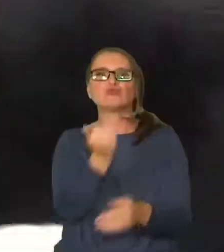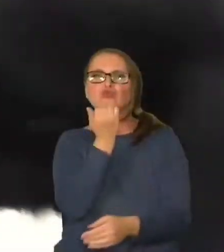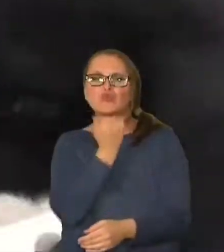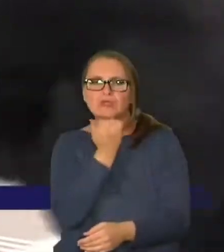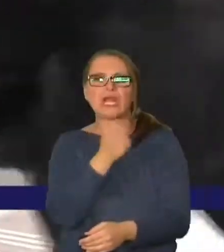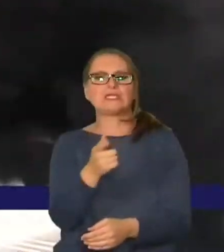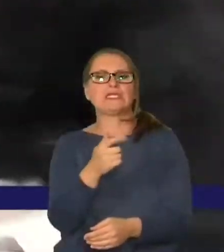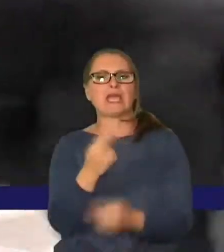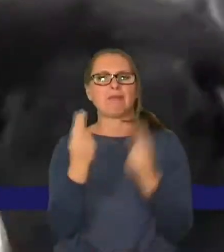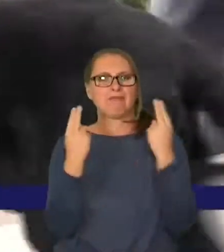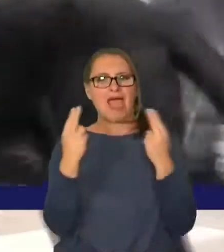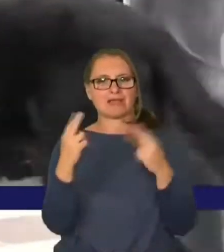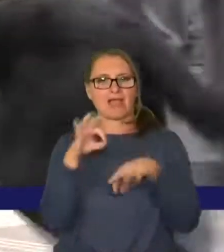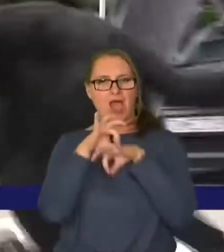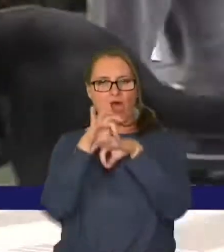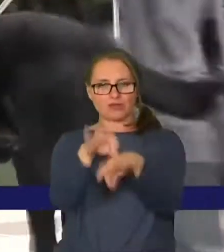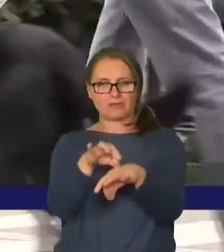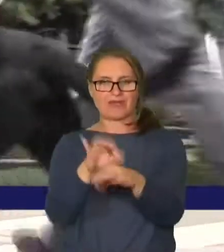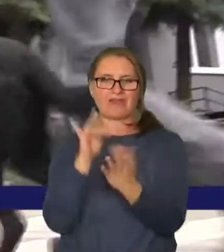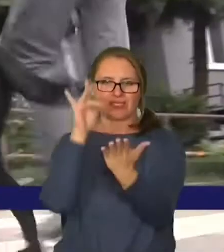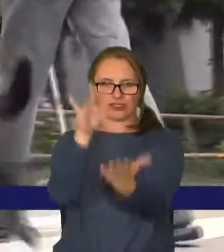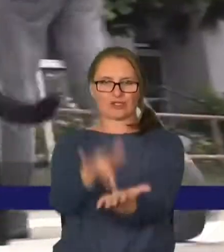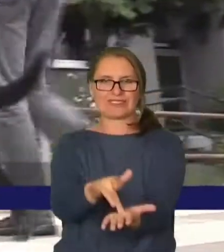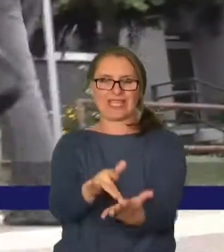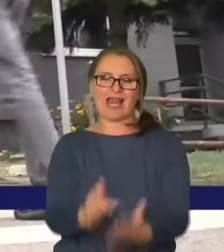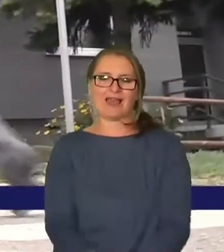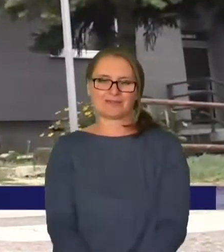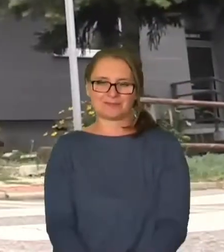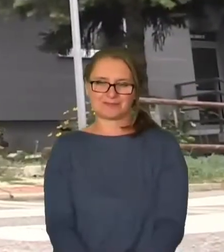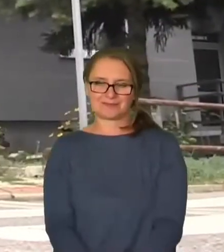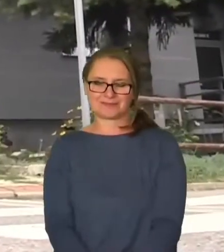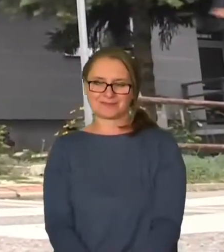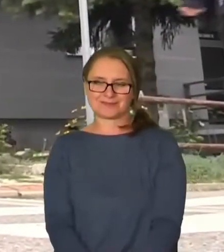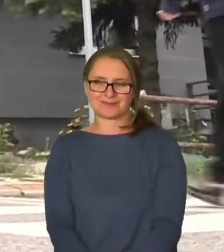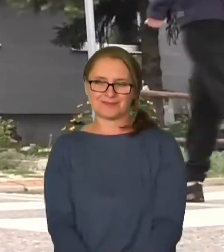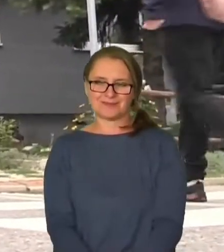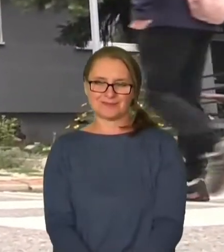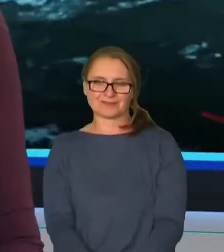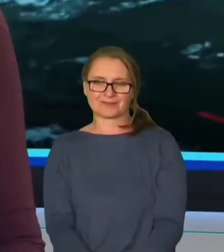svojho majiteľa odprevadil do cieľa. Lucia Hamrankolárová, RTVS